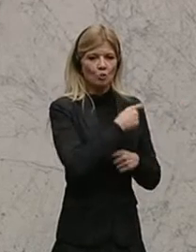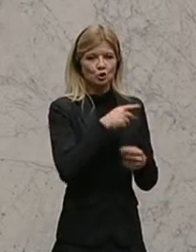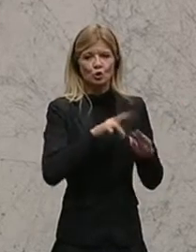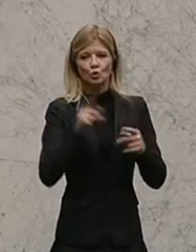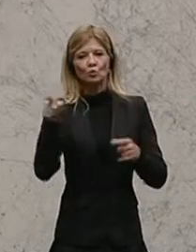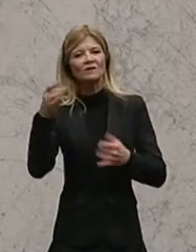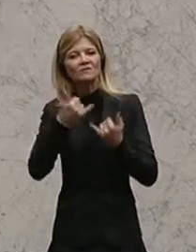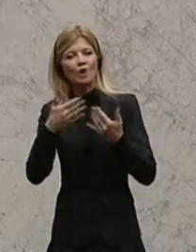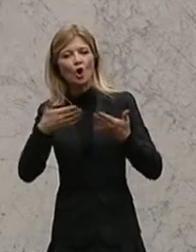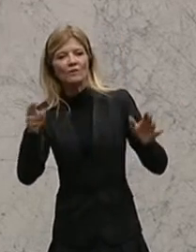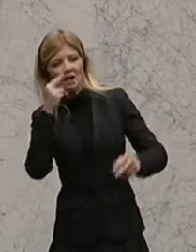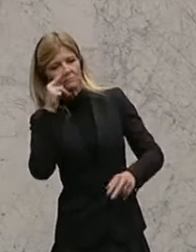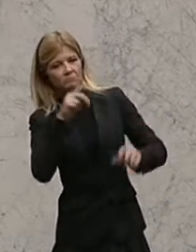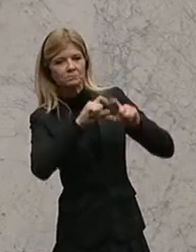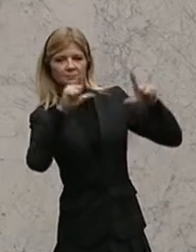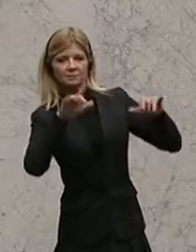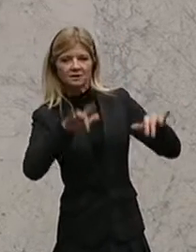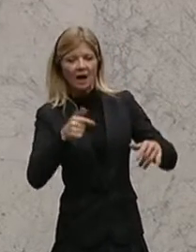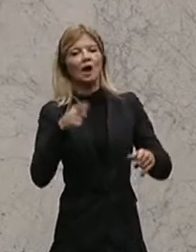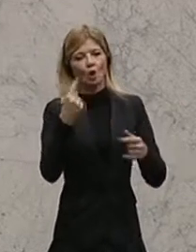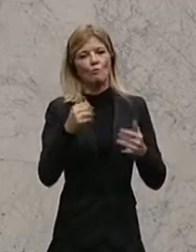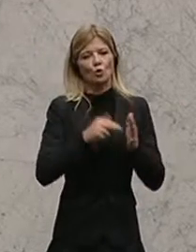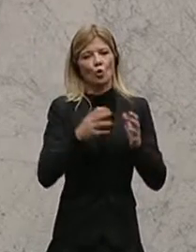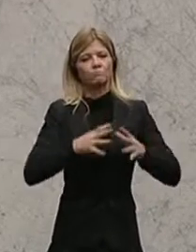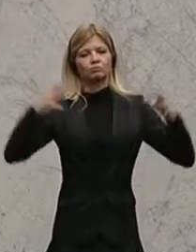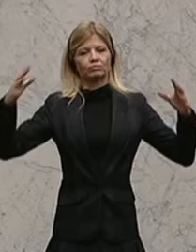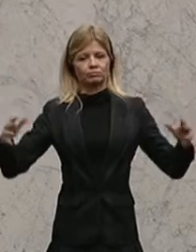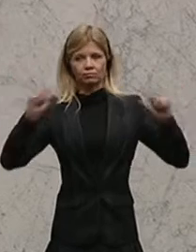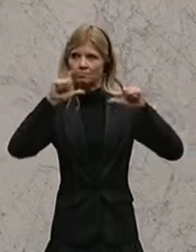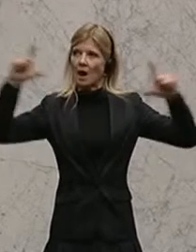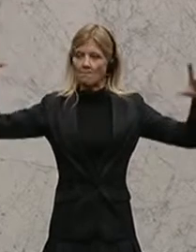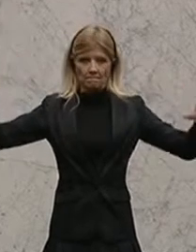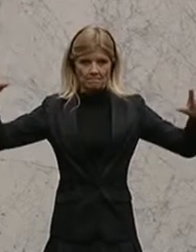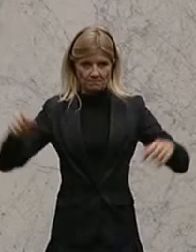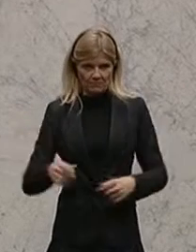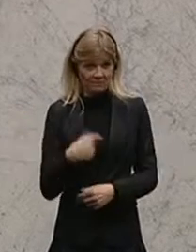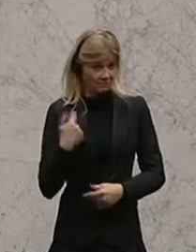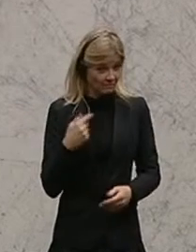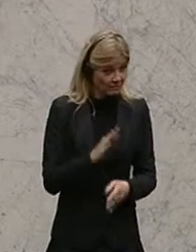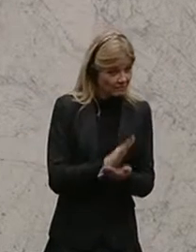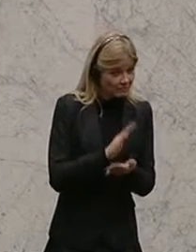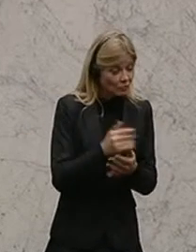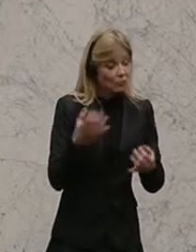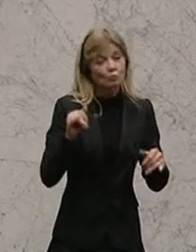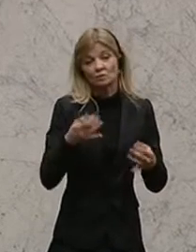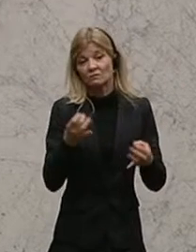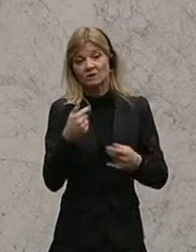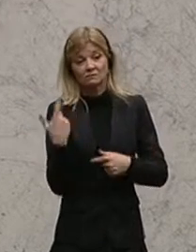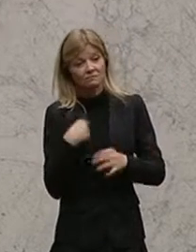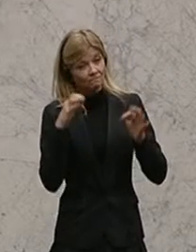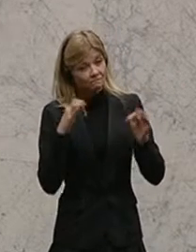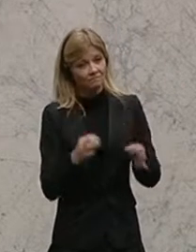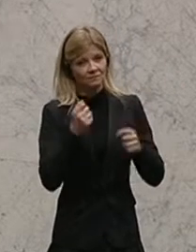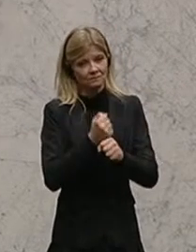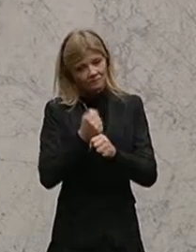erweitern werden. Unser gemeinsames Ziel muss es sein, ein ordentliches Verfahren abzuarbeiten und vor allem unsere Lehren daraus zu